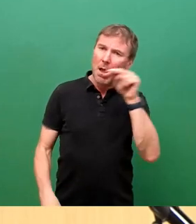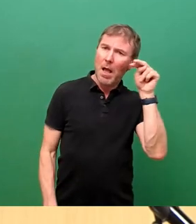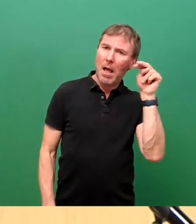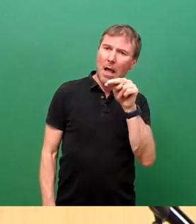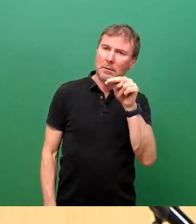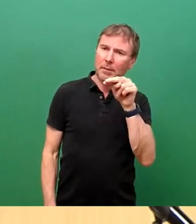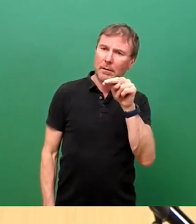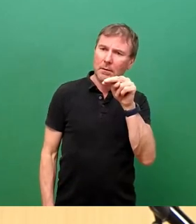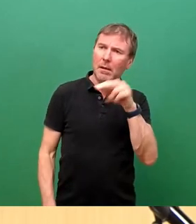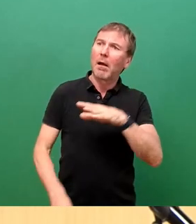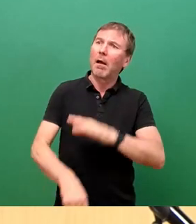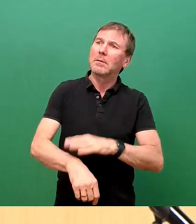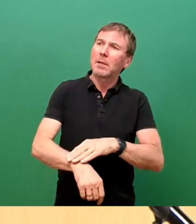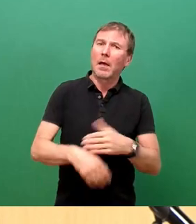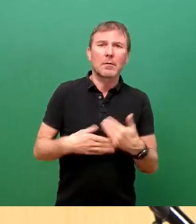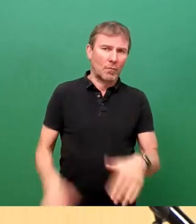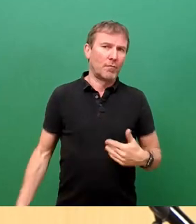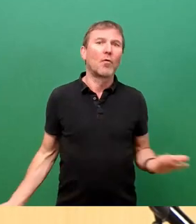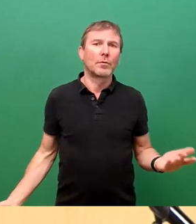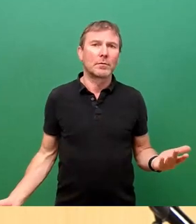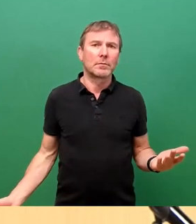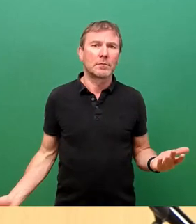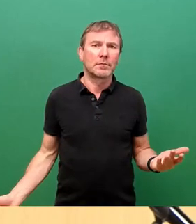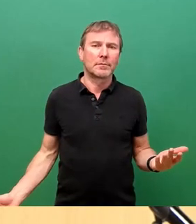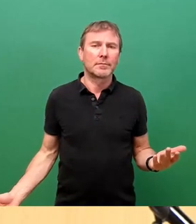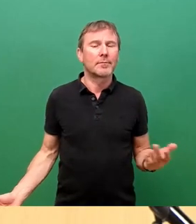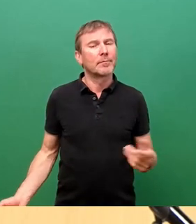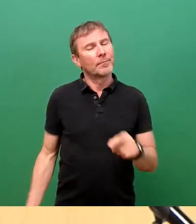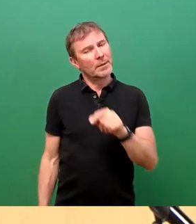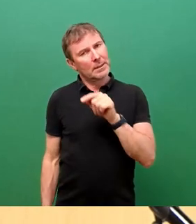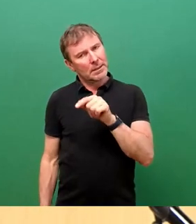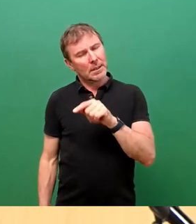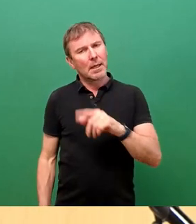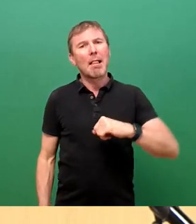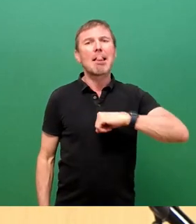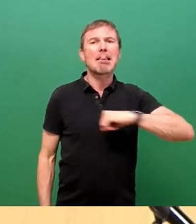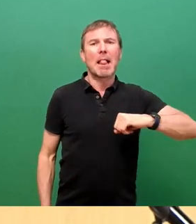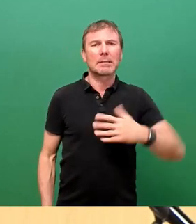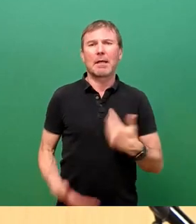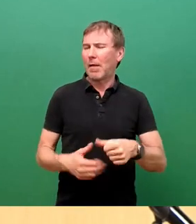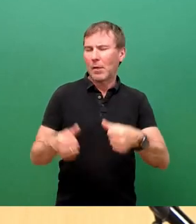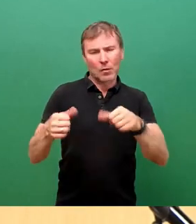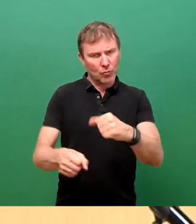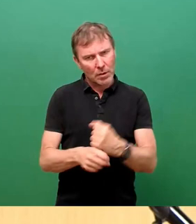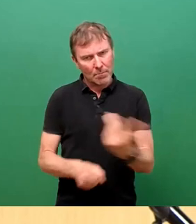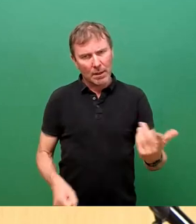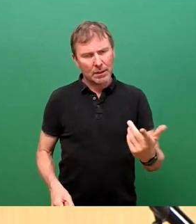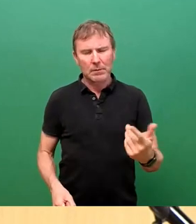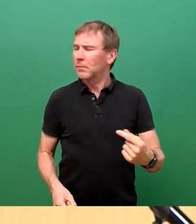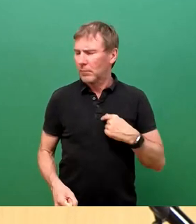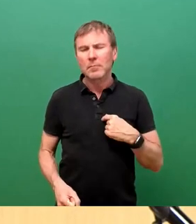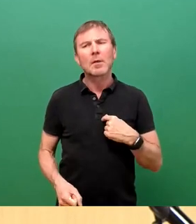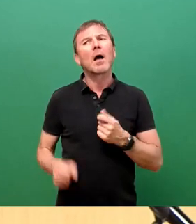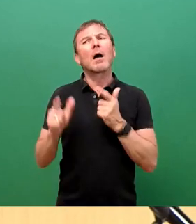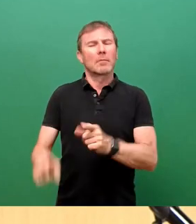wegläuft. Wir werden hier als Linke weiter Druck machen. Wir werden hier nicht locker lassen. Wir werden